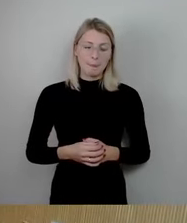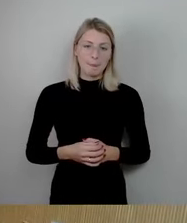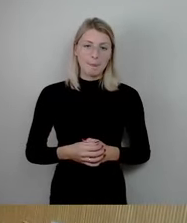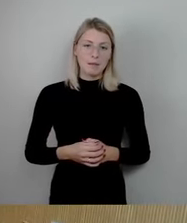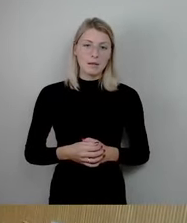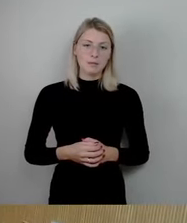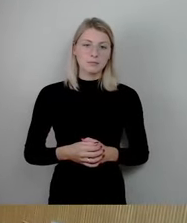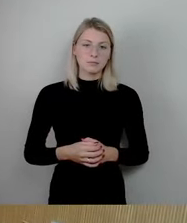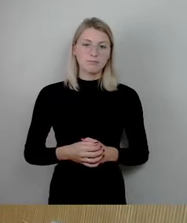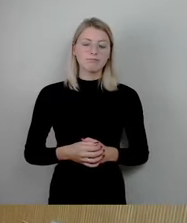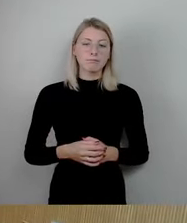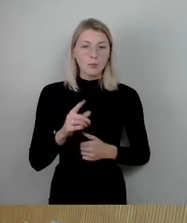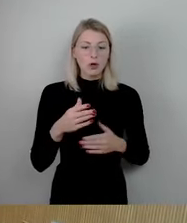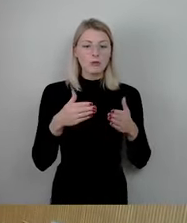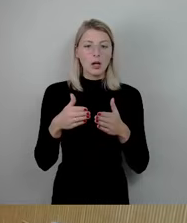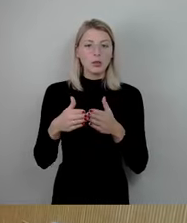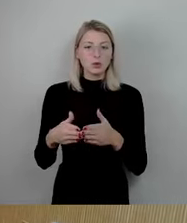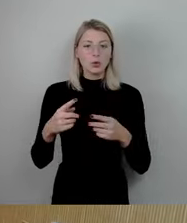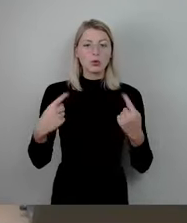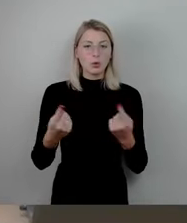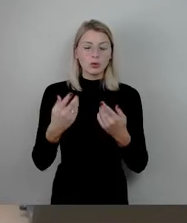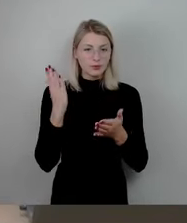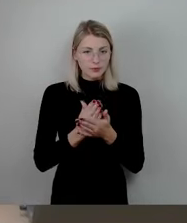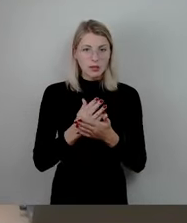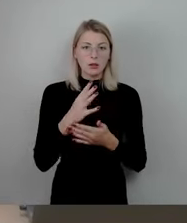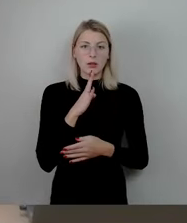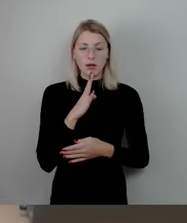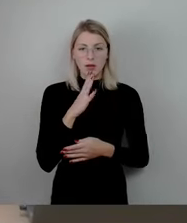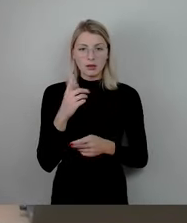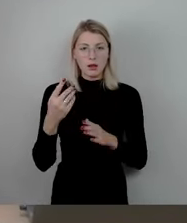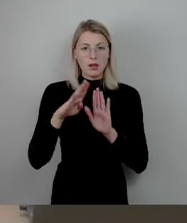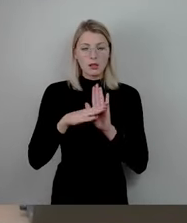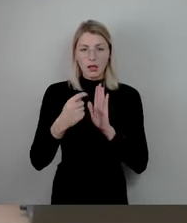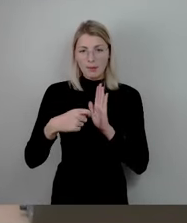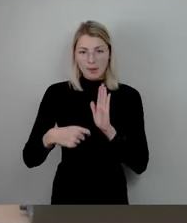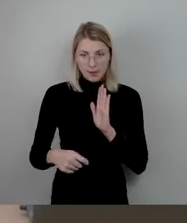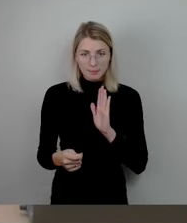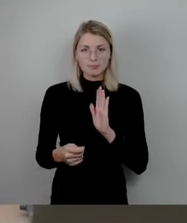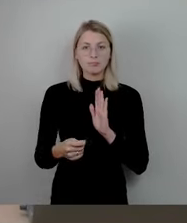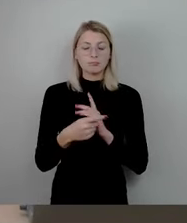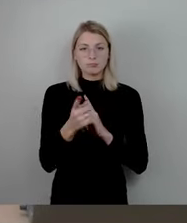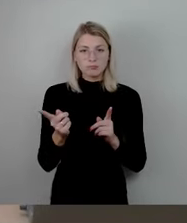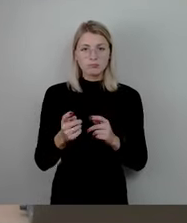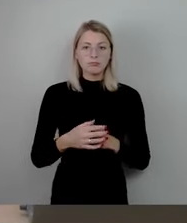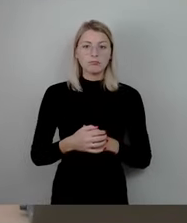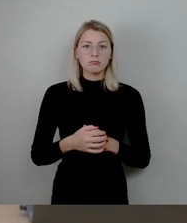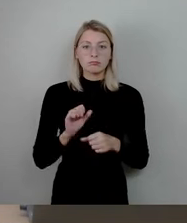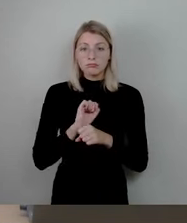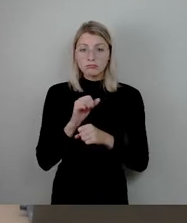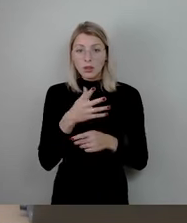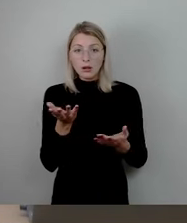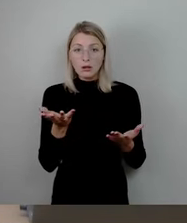wir durch die Fraktionsrunde durch und die Rednerliste abgearbeitet. Schlusswortnotwendigkeit durch den Einreicher. Dann bitteschön,